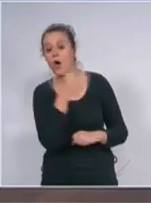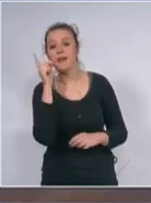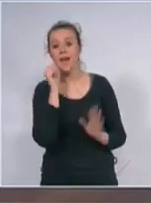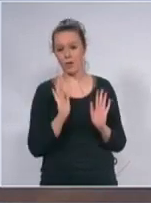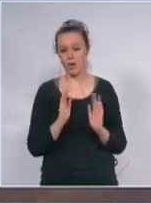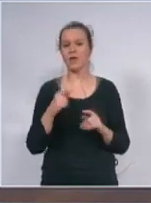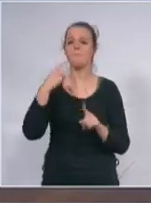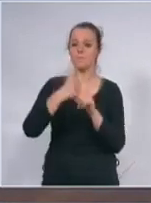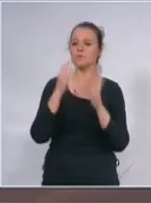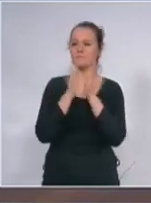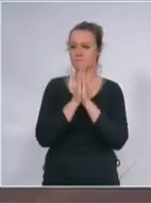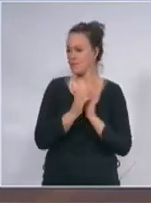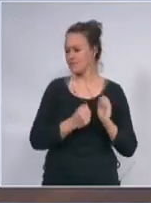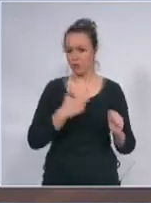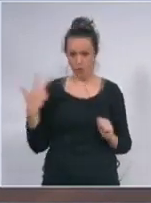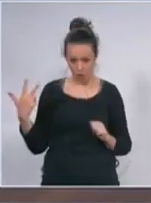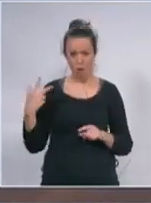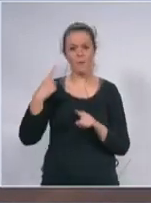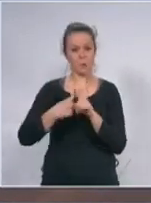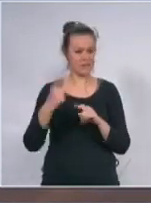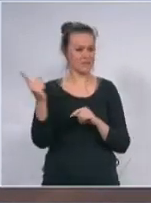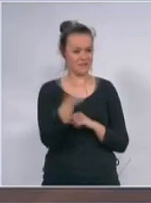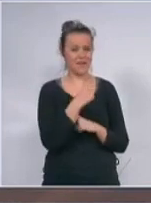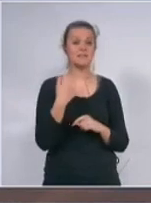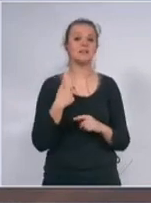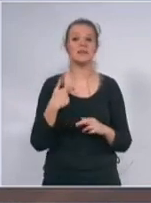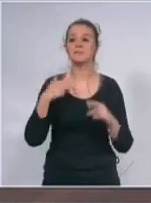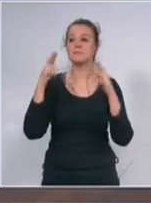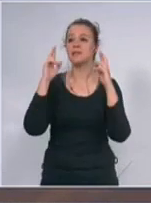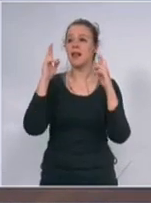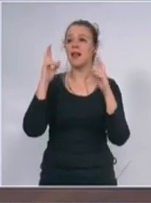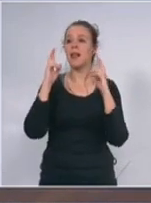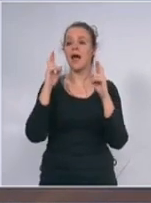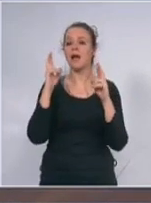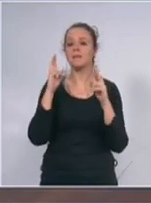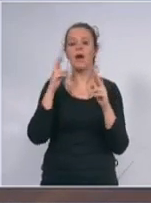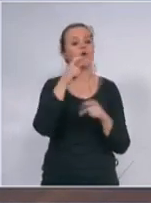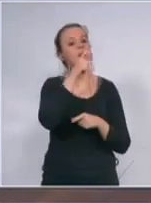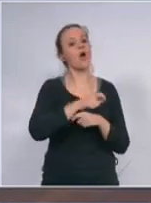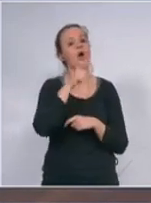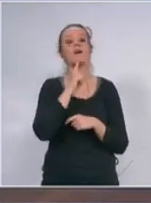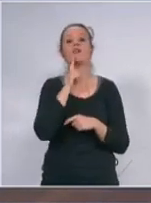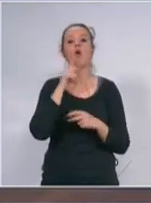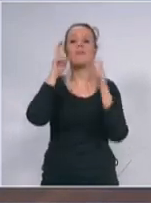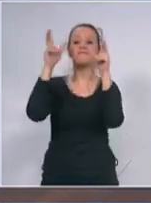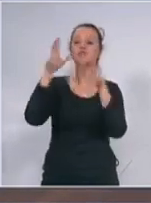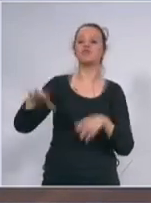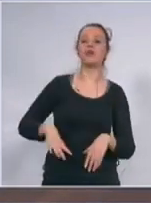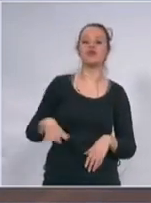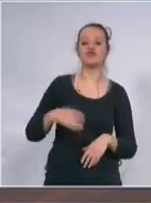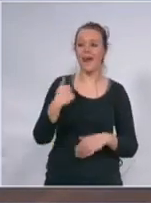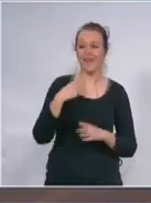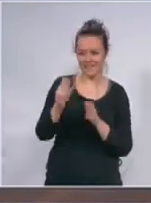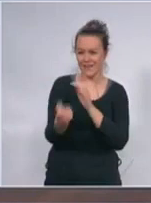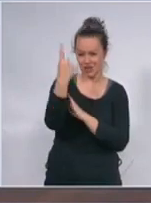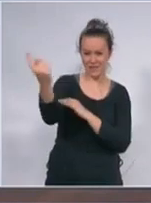i sve vas da mi dopustite ja sam se nadal da će oni junaci što vole da viču na žene da se pojave večeras i da